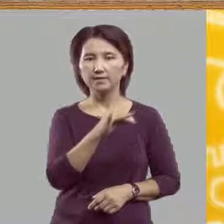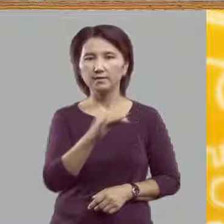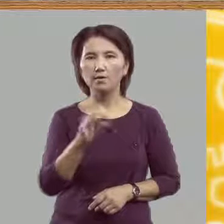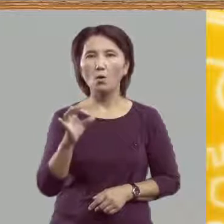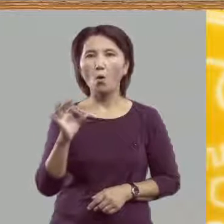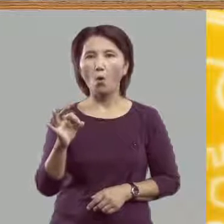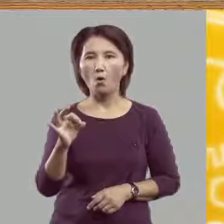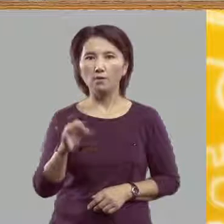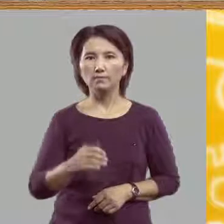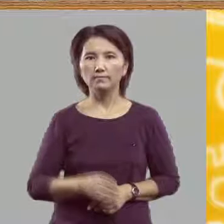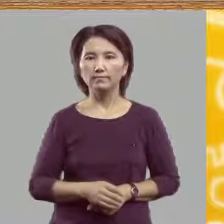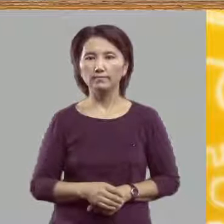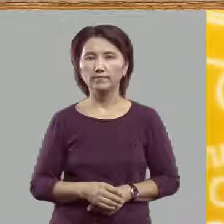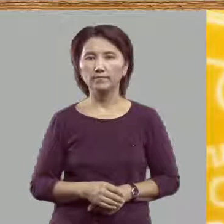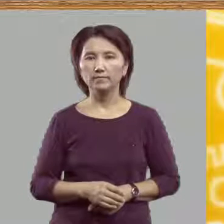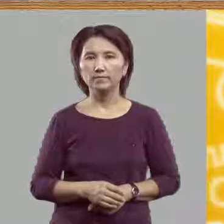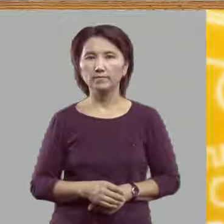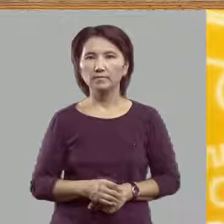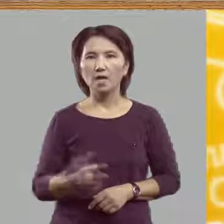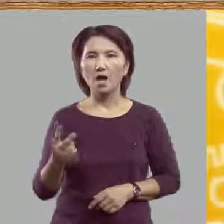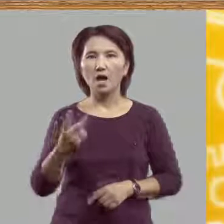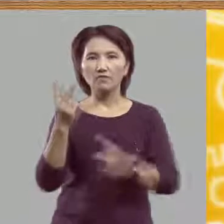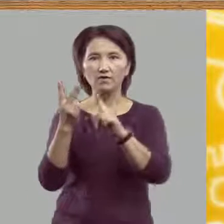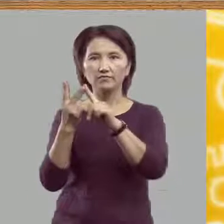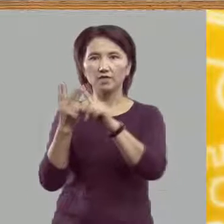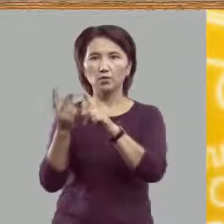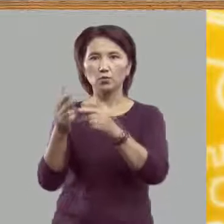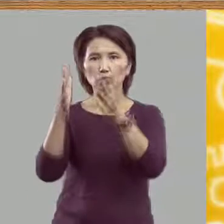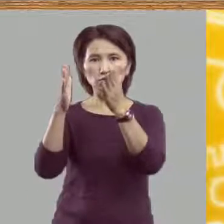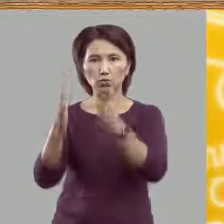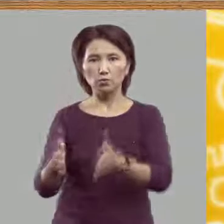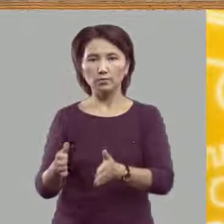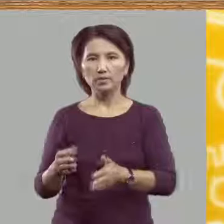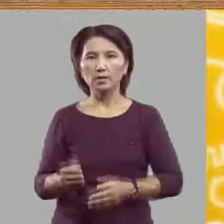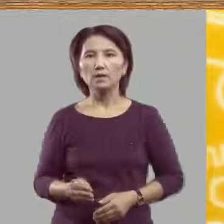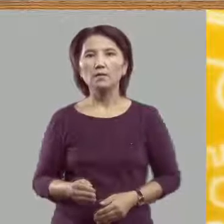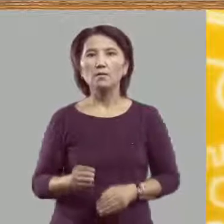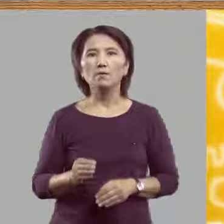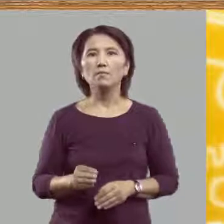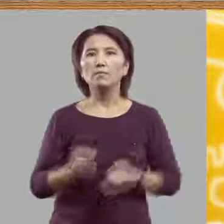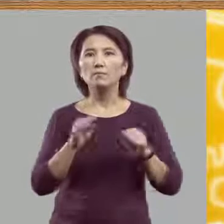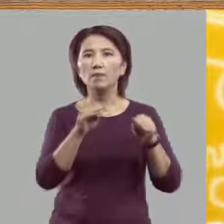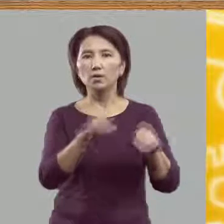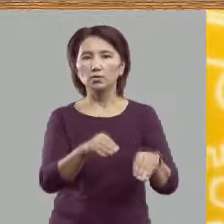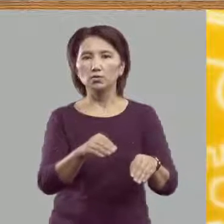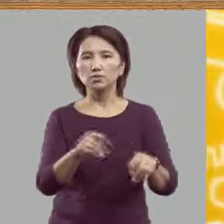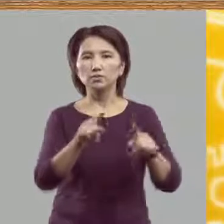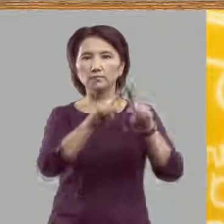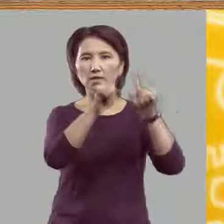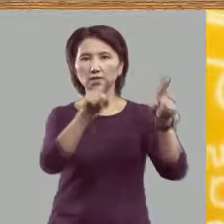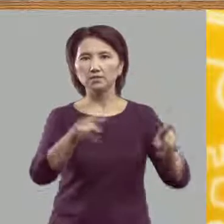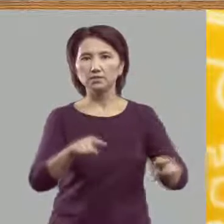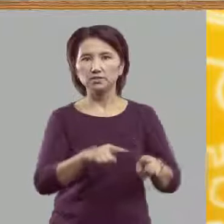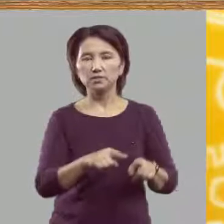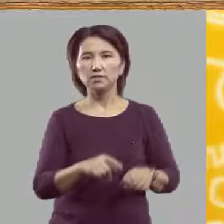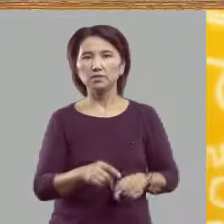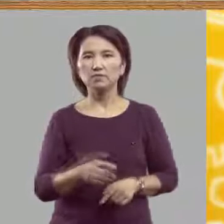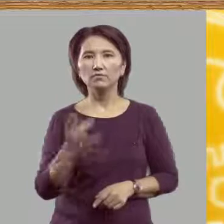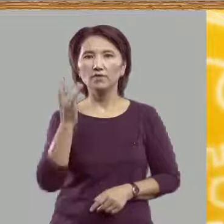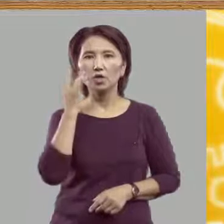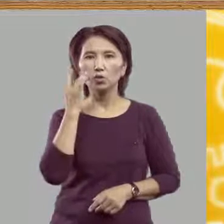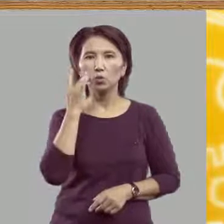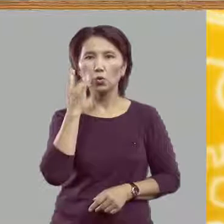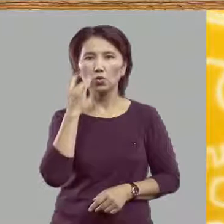О. А во второй столбик положим картинки, в